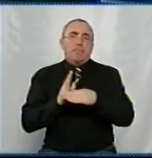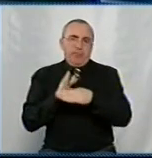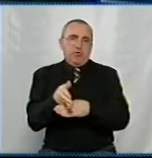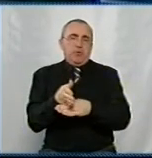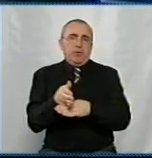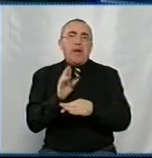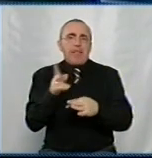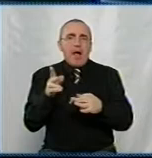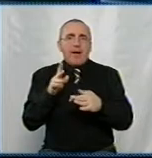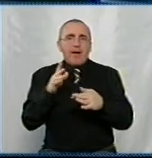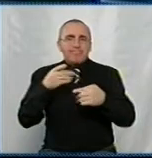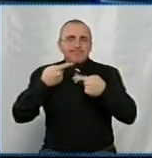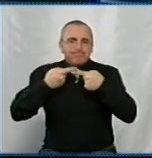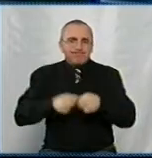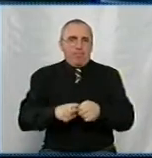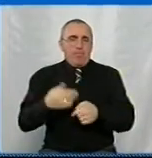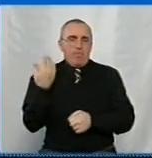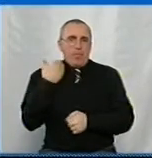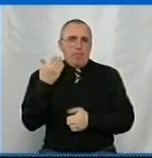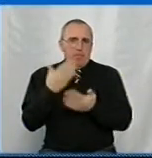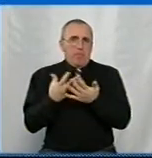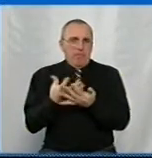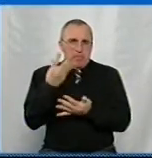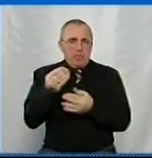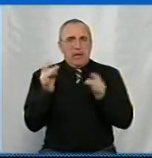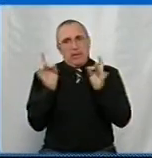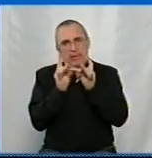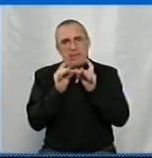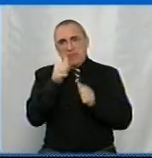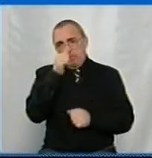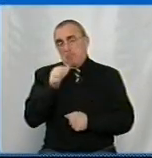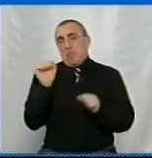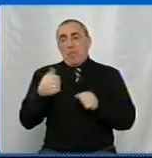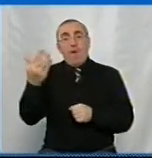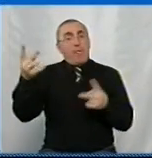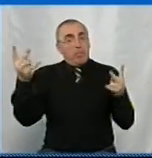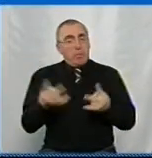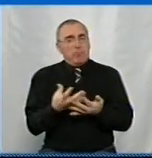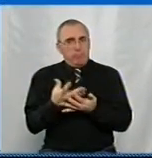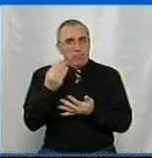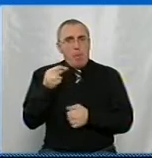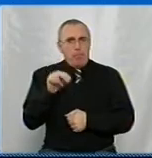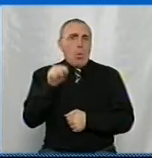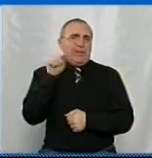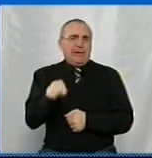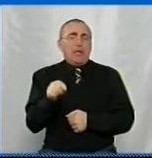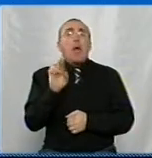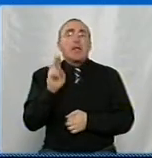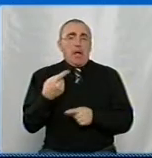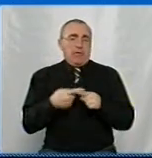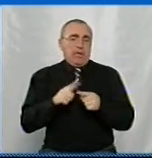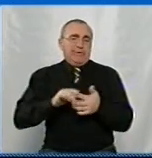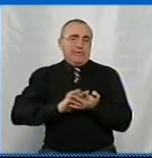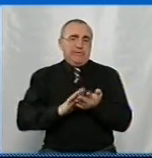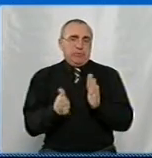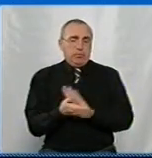Як реструктуризується борг? Вона може платити по 10 гривень на місяць, а вам потрібно, щоб платила по тисячі. Як бути в такій ситуації?